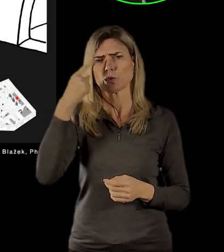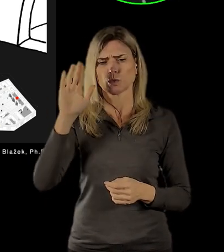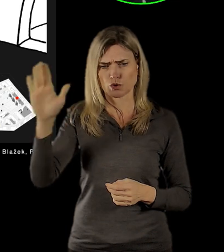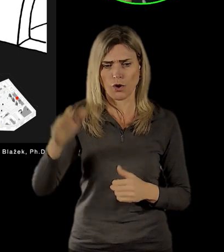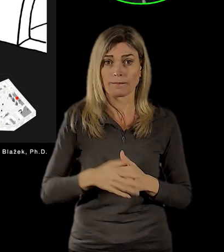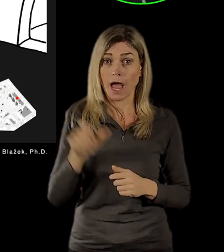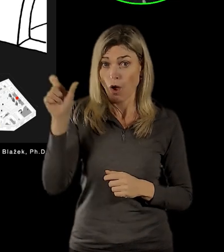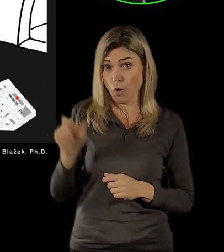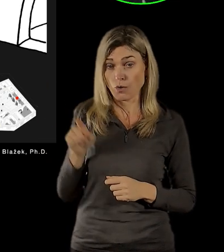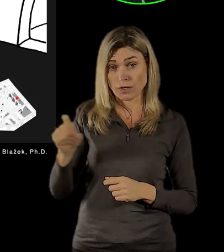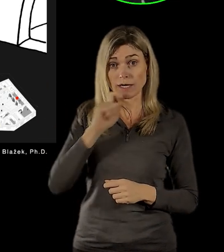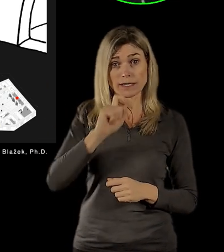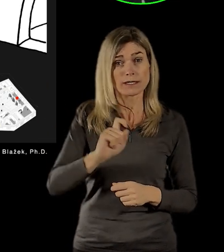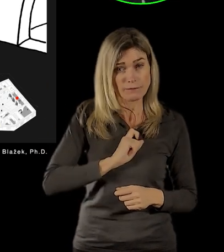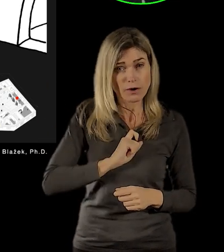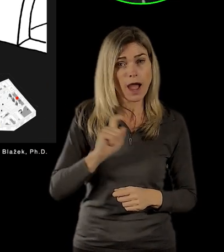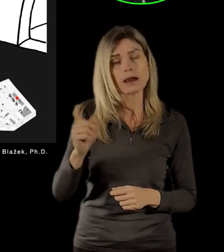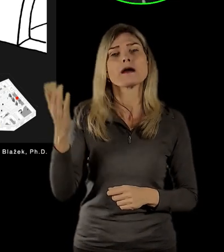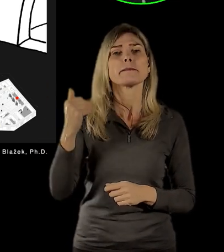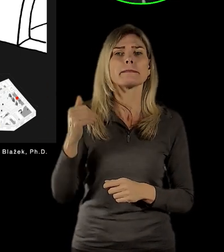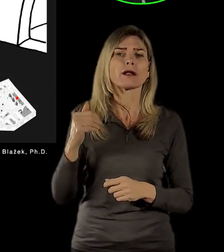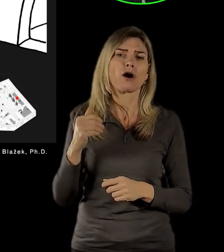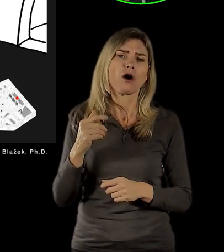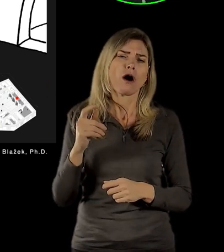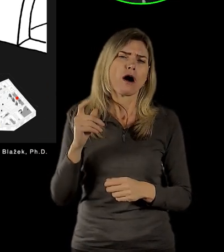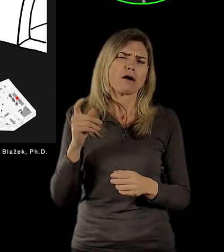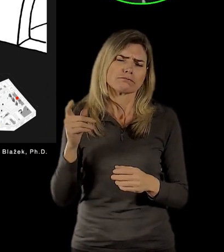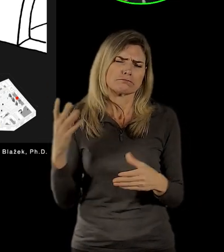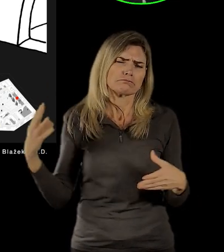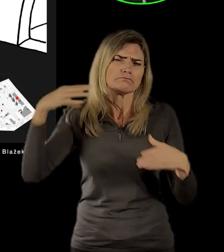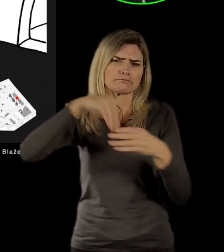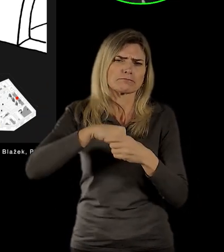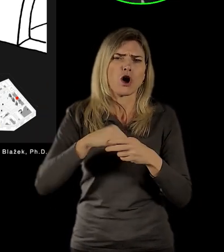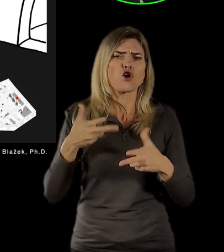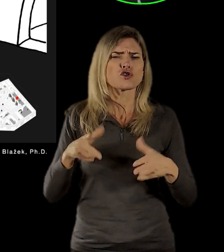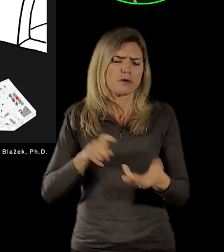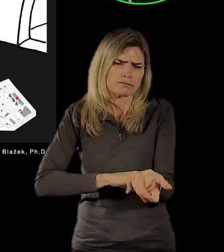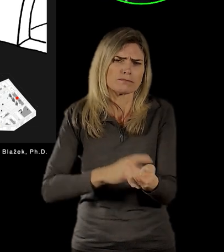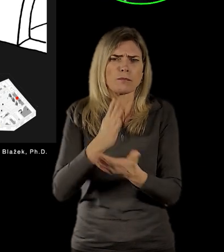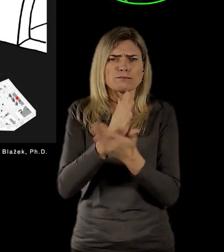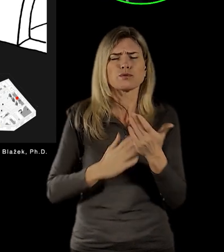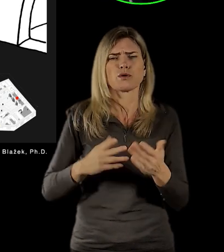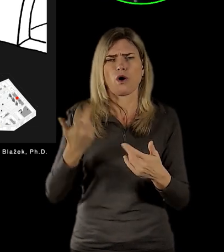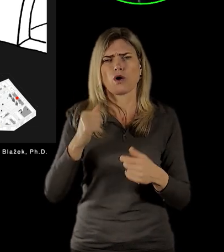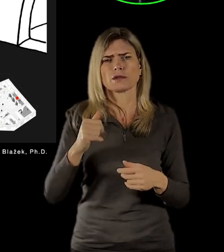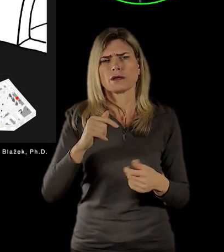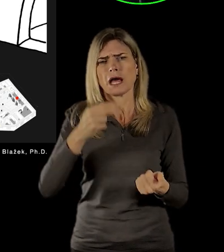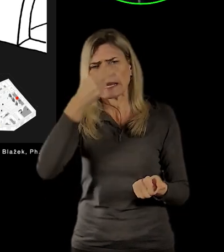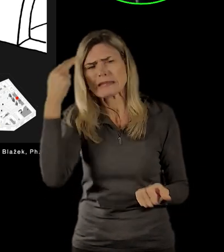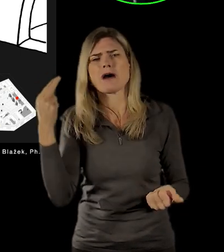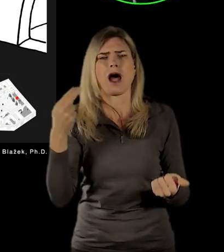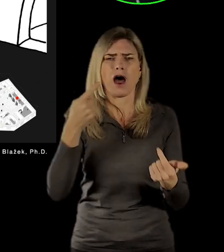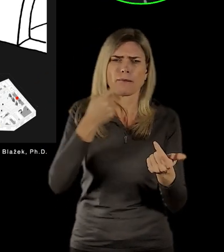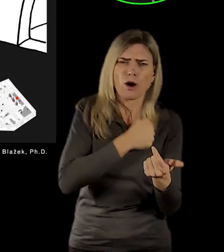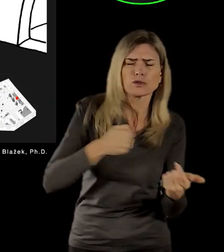bojoval s legiemi československými, on měl kořeny nejenom ruské, ale i polské a litevské a nakonec